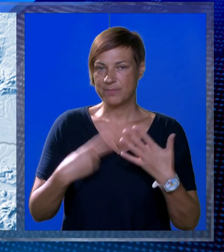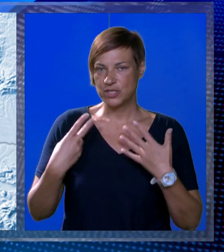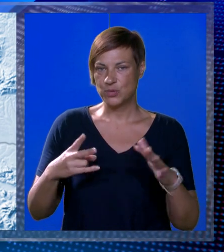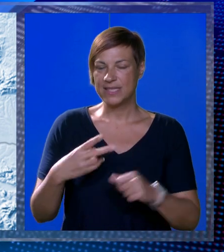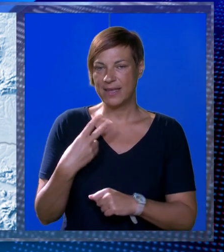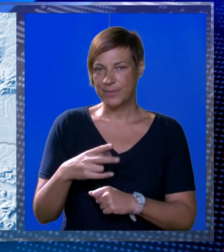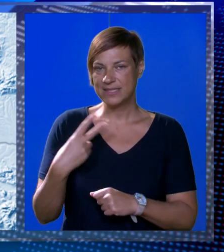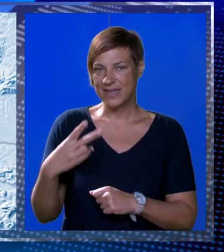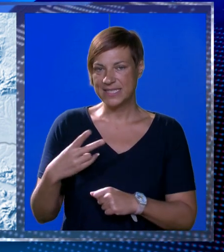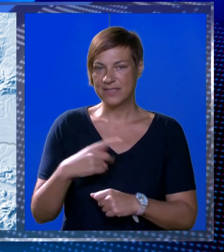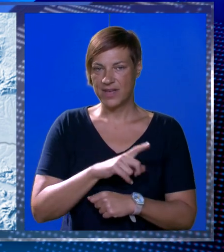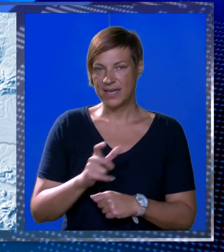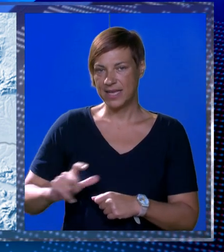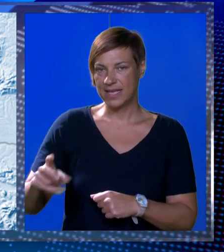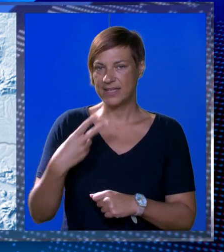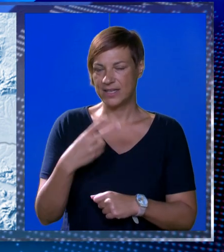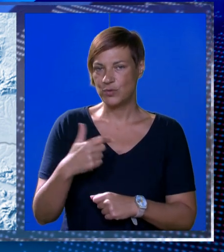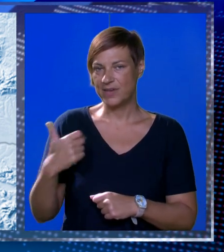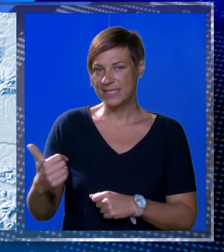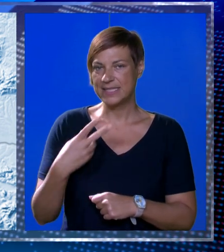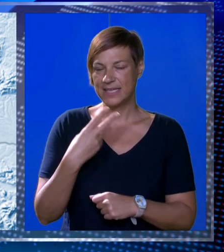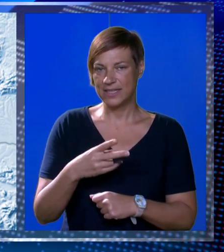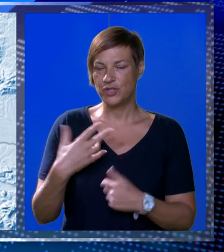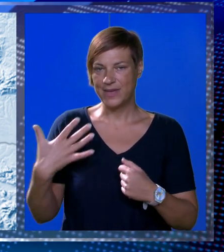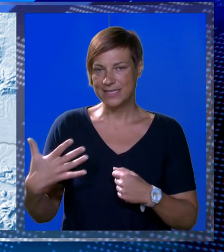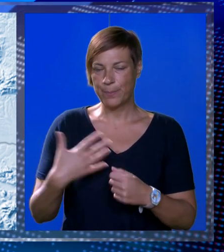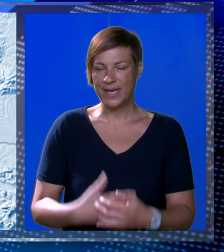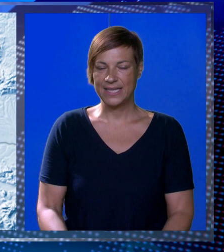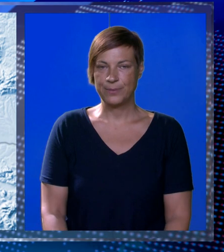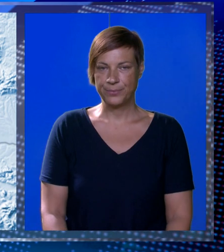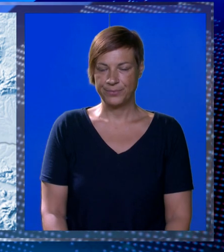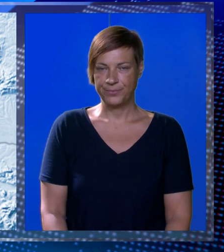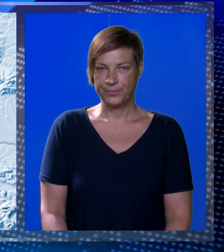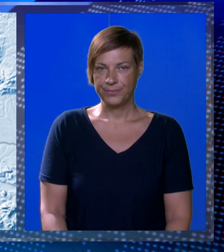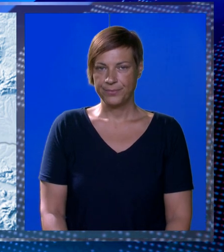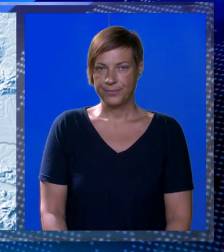između 17 i 22 na Jadranu od 21 do 25 C